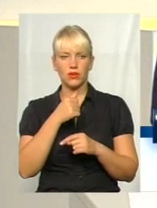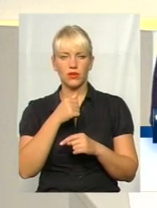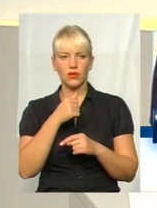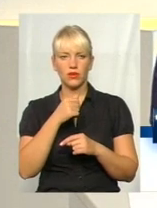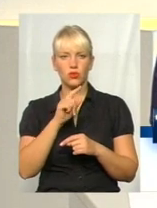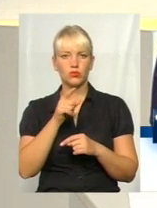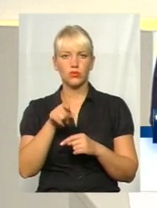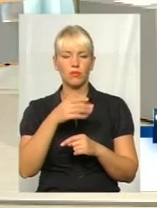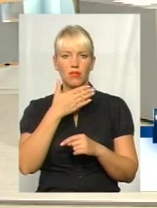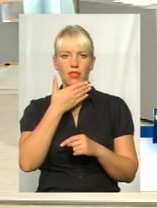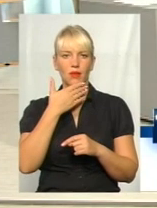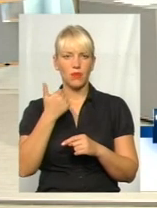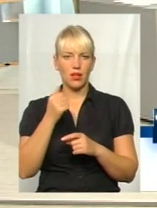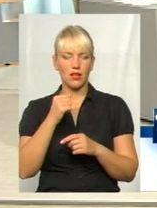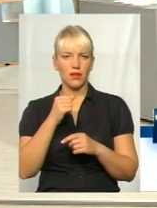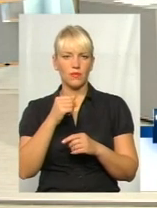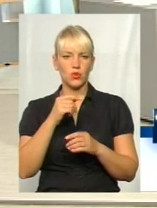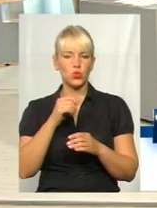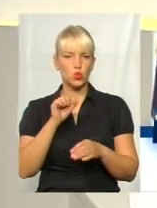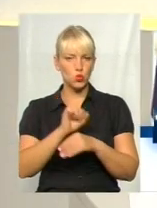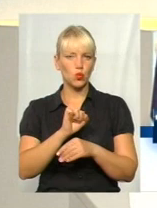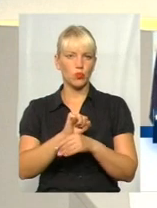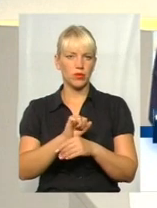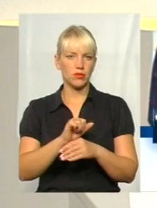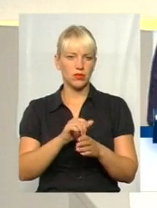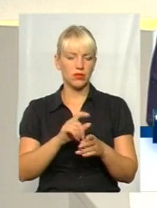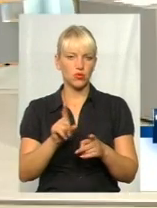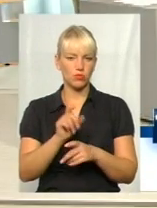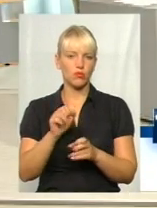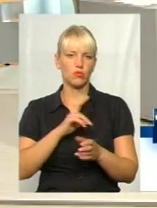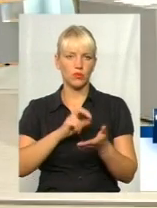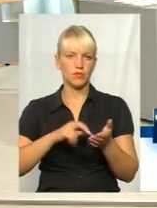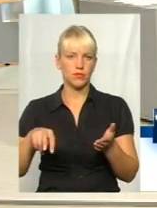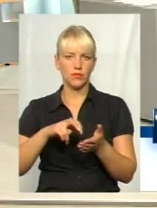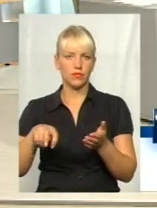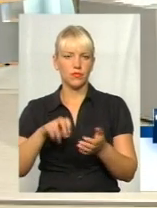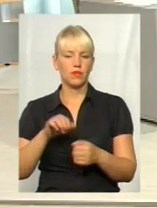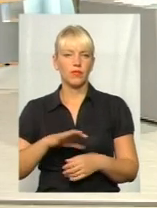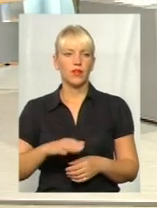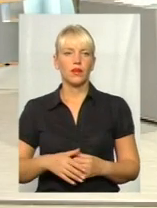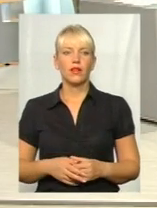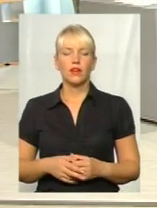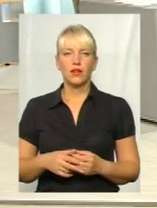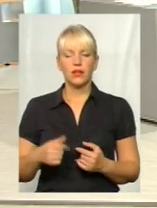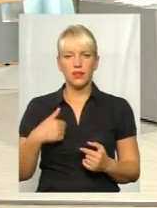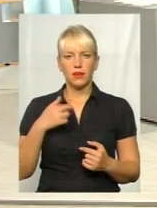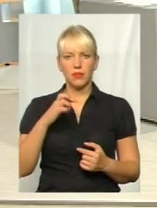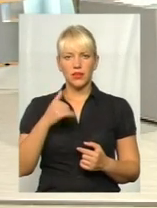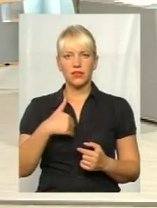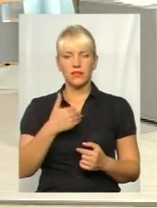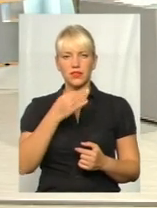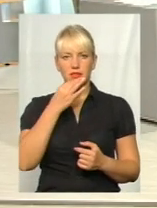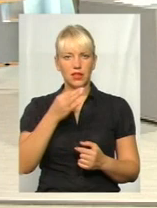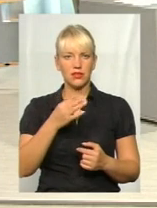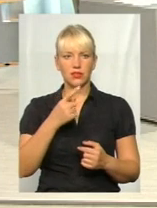моєю ефірцією цінею? Дякую. Дякую вам за питання. Так. Я хотів би зазначити, що неможливо